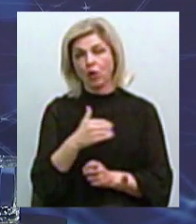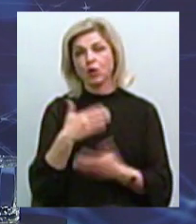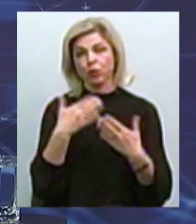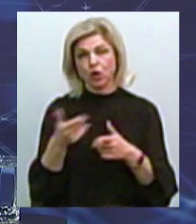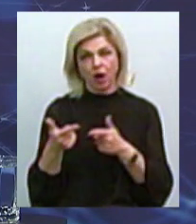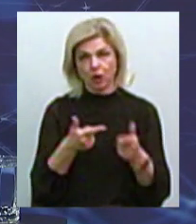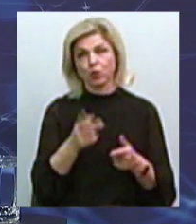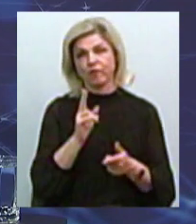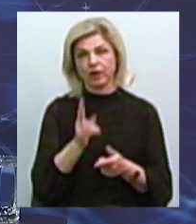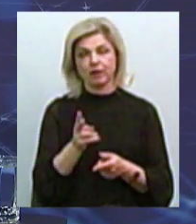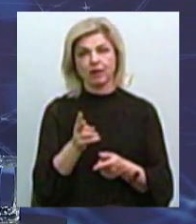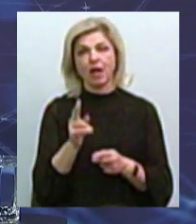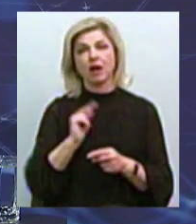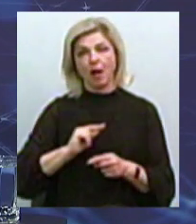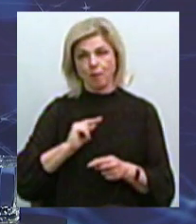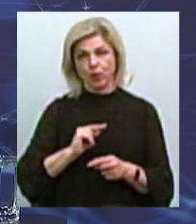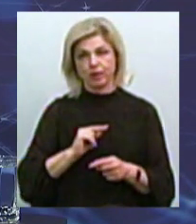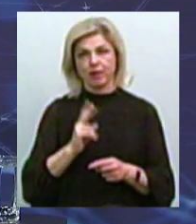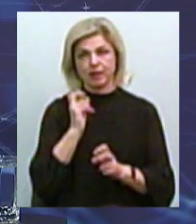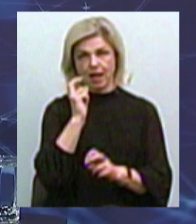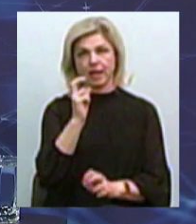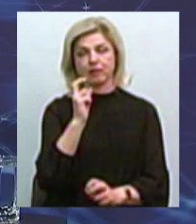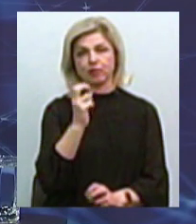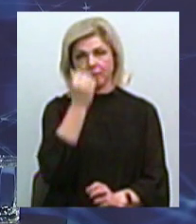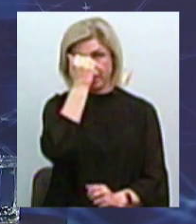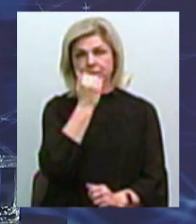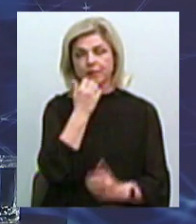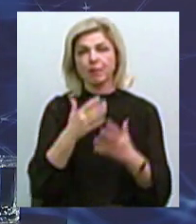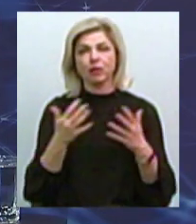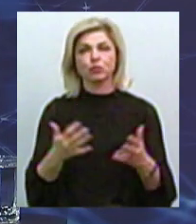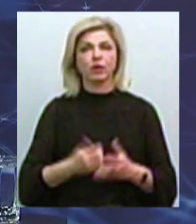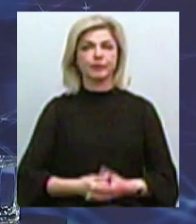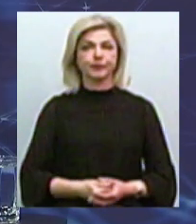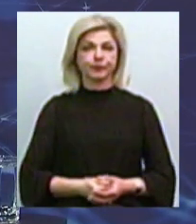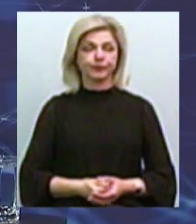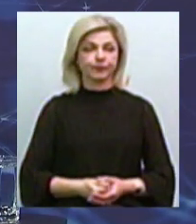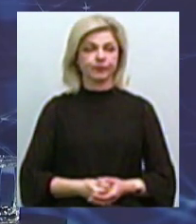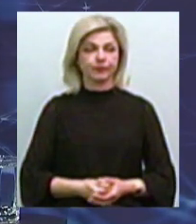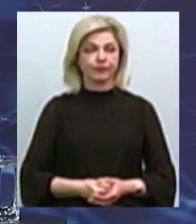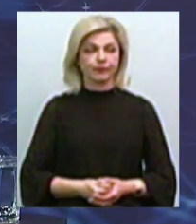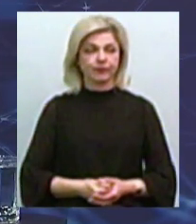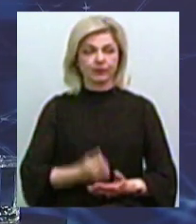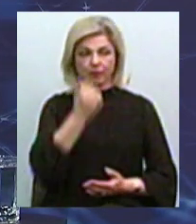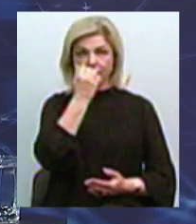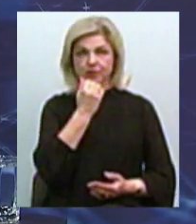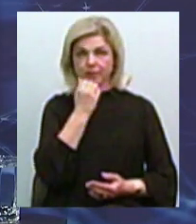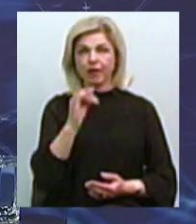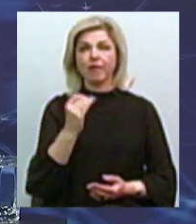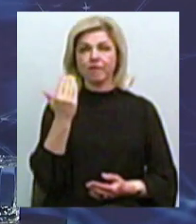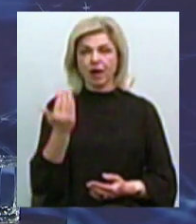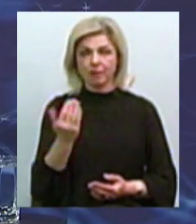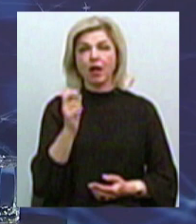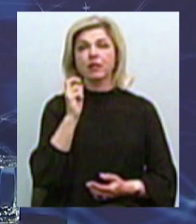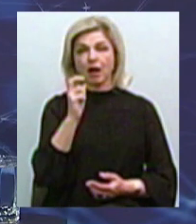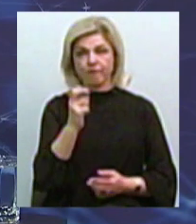роботі на лінії. Благодаря вам. Будь ласка, Володимир Викторович. Дякую вам. Трамвай – це